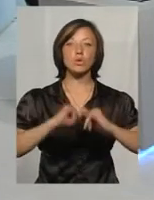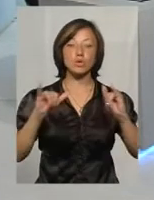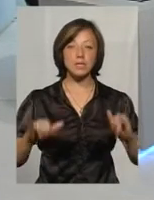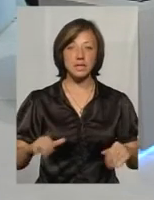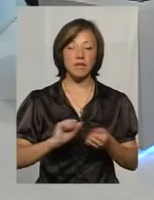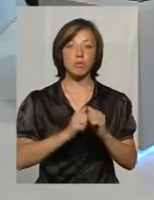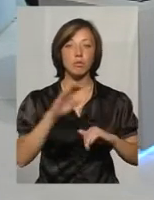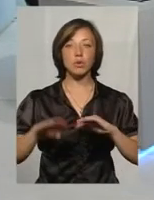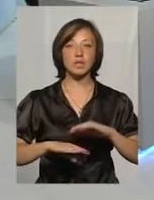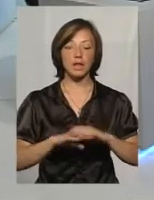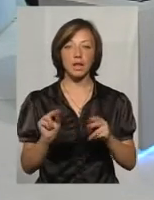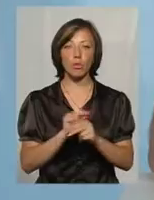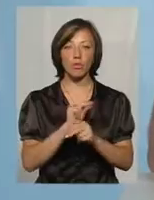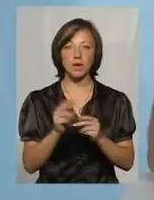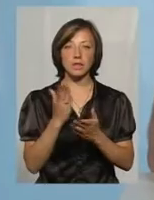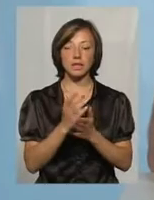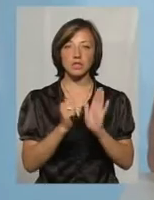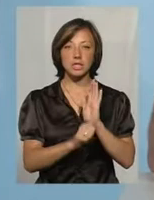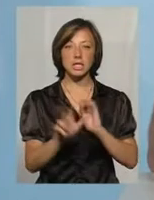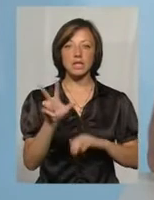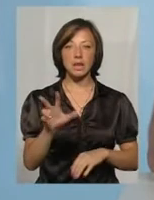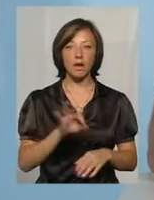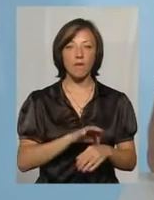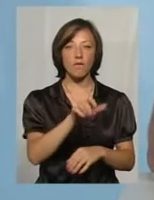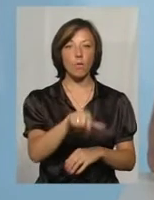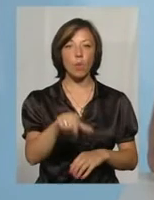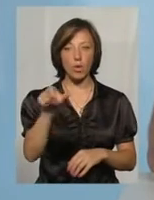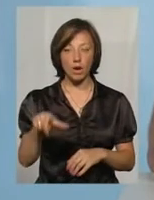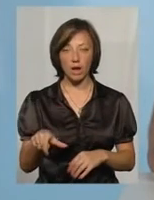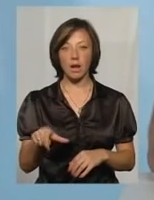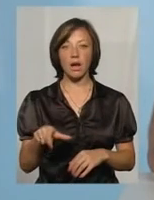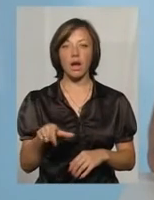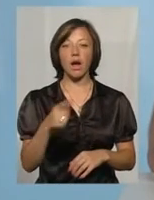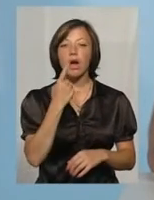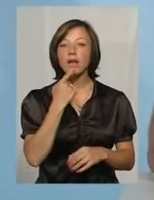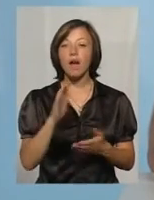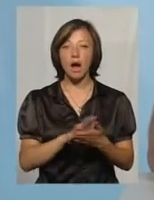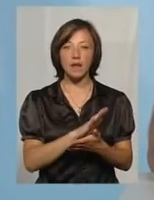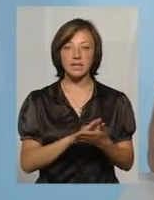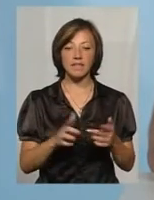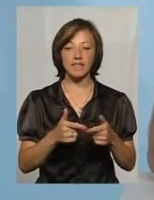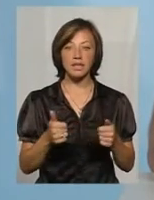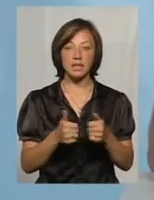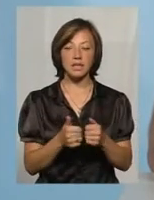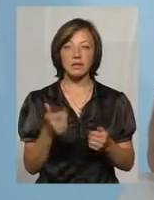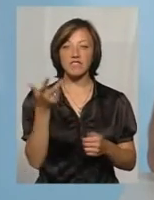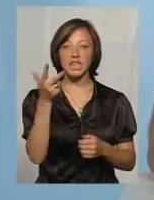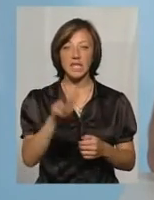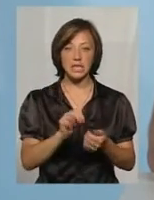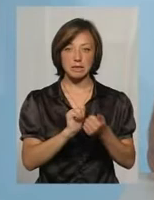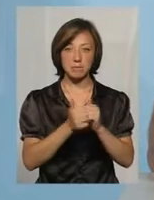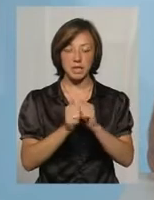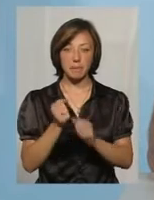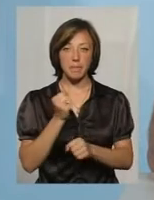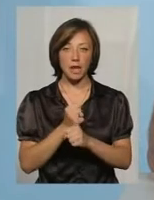-Подільському знаходиться на лікуванні 63 хворих. Діалізне відділення працює в три зміни. В